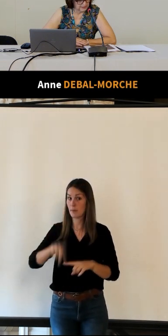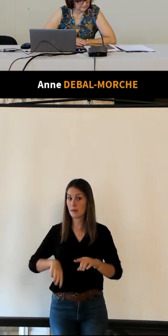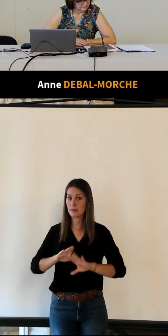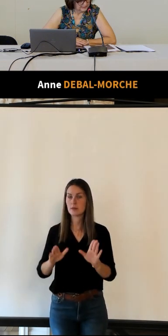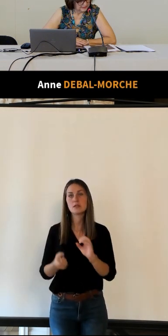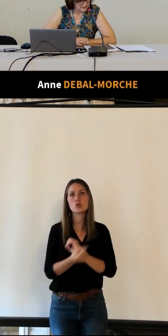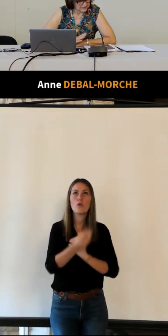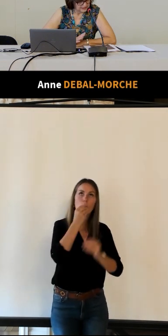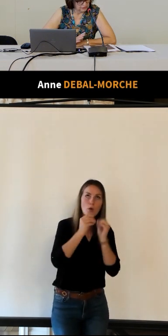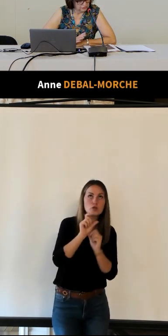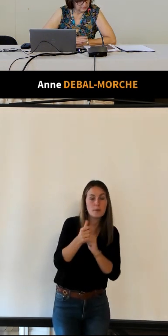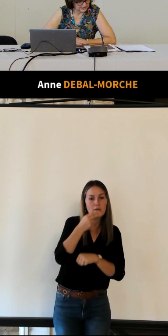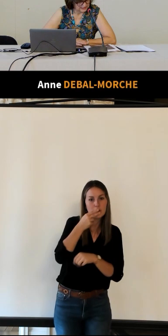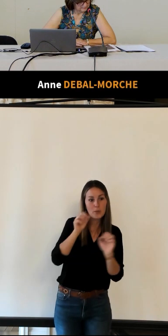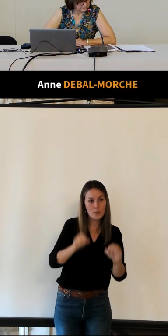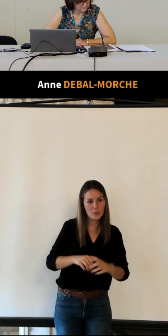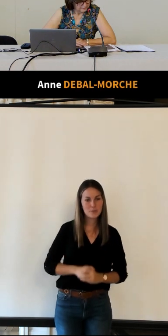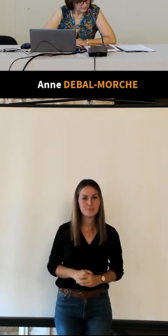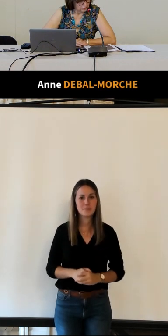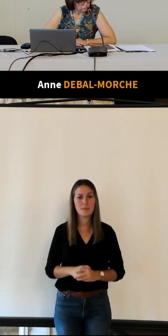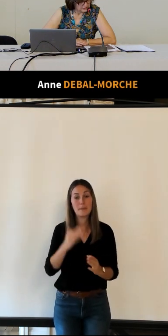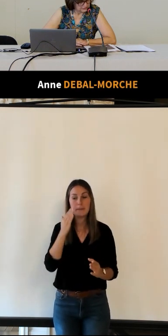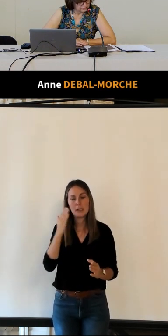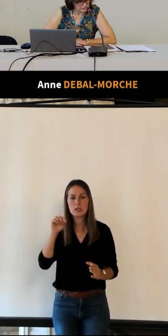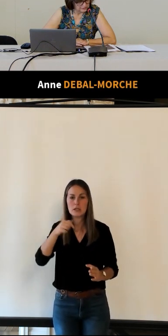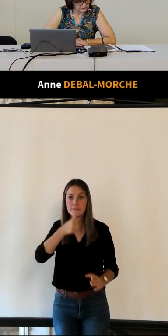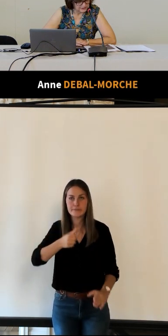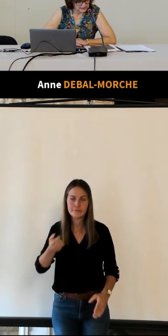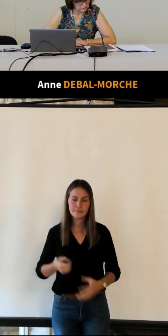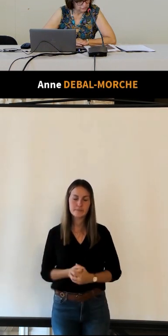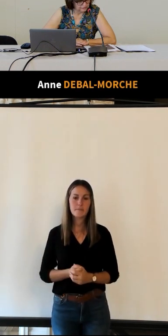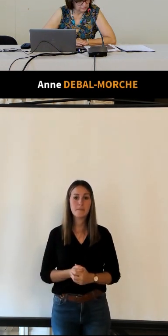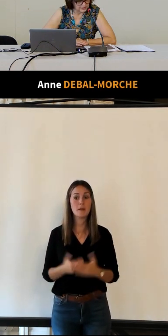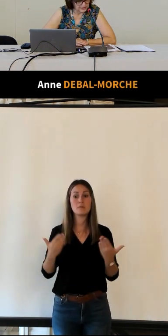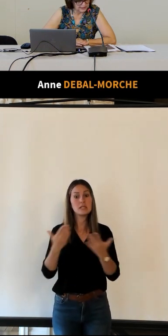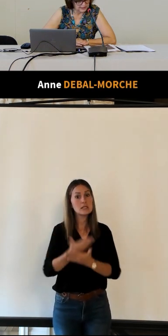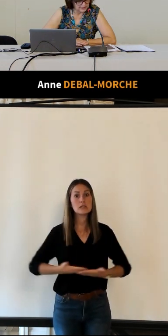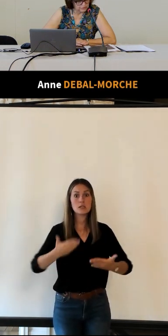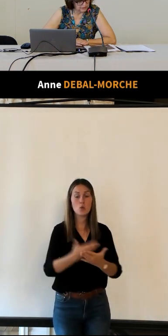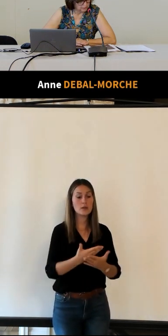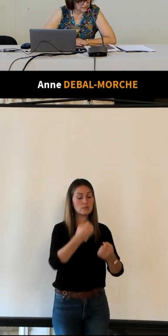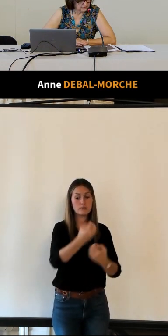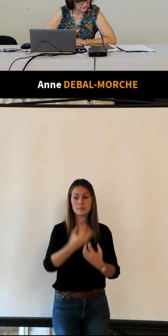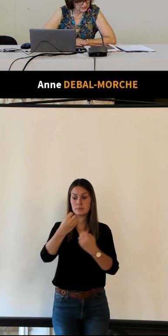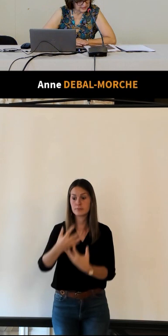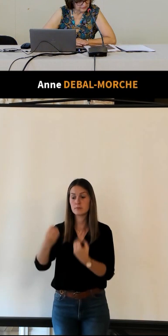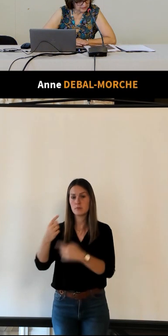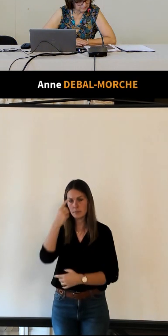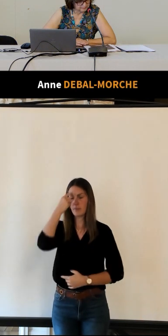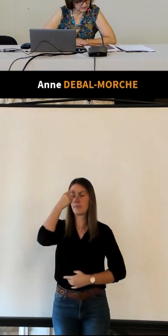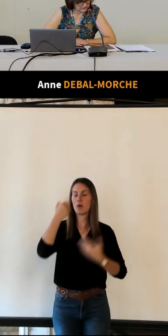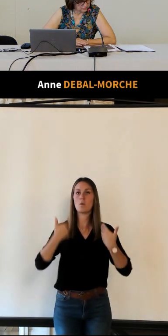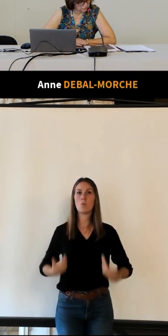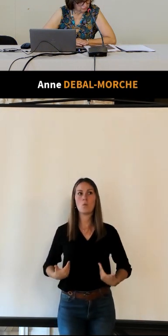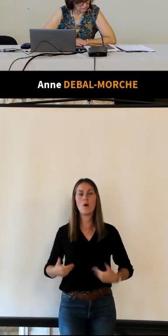un repas si elles en sont priées en toutes circonstances elles ne devront oublier qu'elles sont les représentants des services